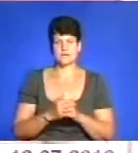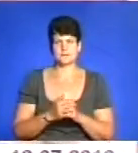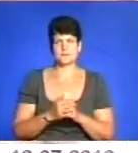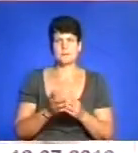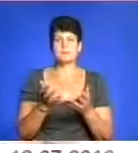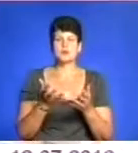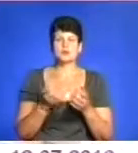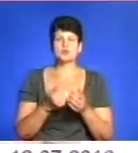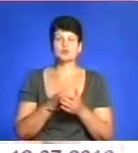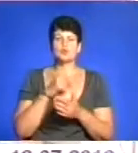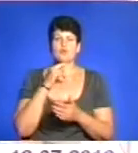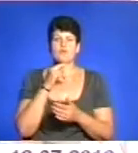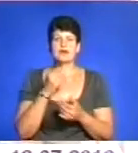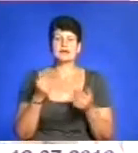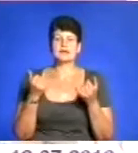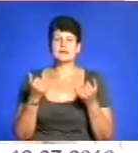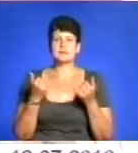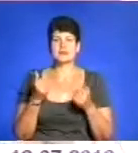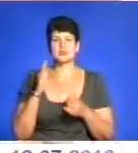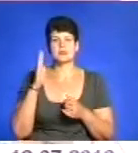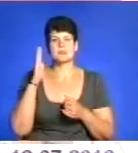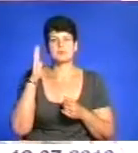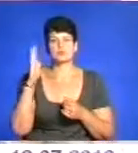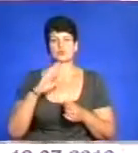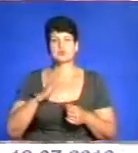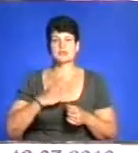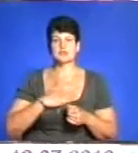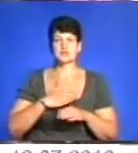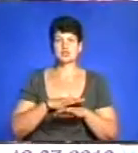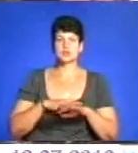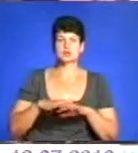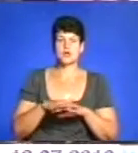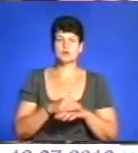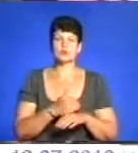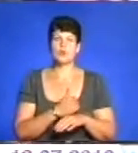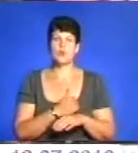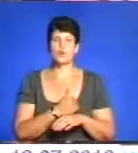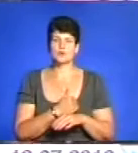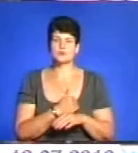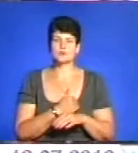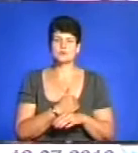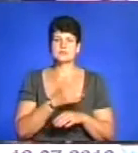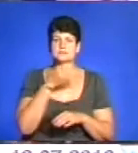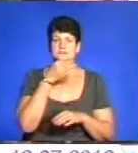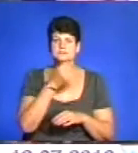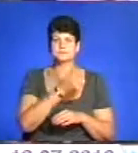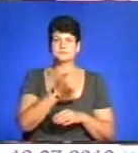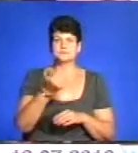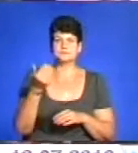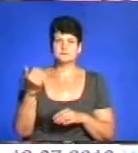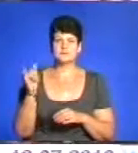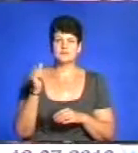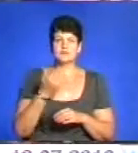Беручи до уваги теперішнє і майбутнє наших народів, хочу запевнити вас і